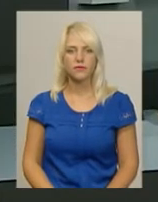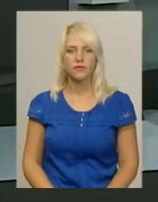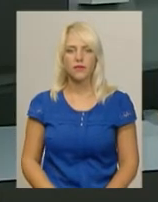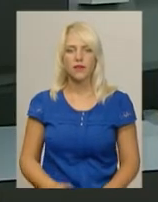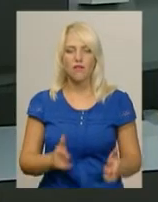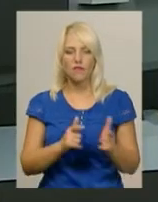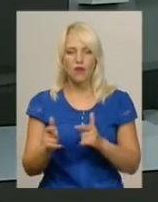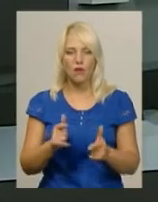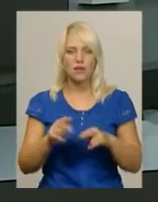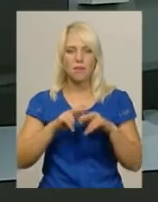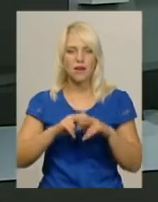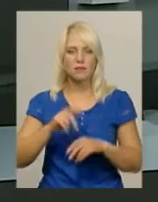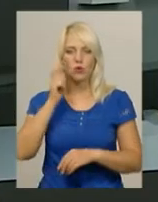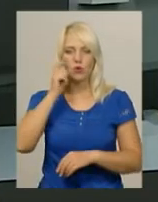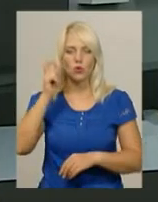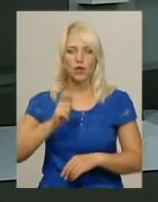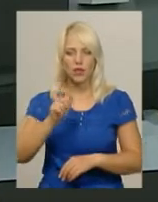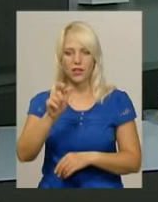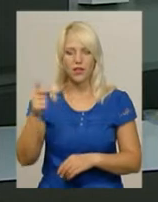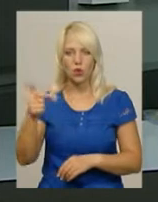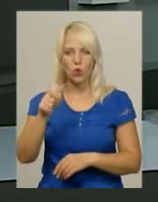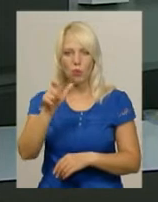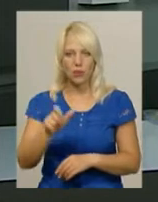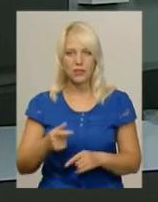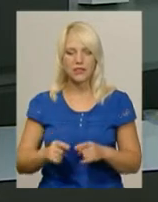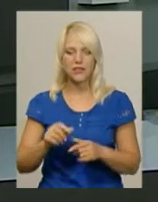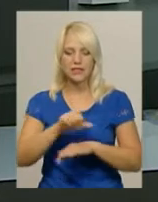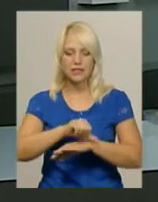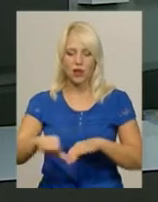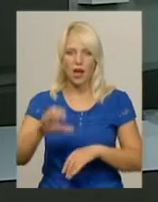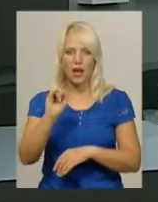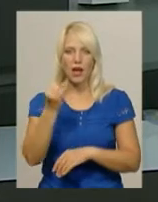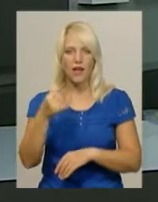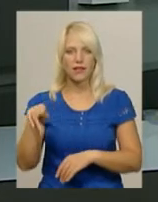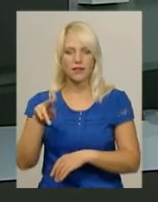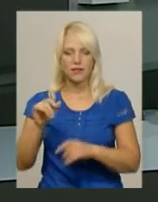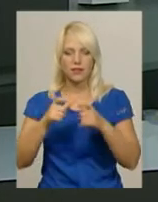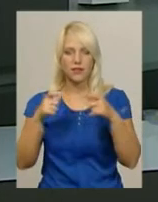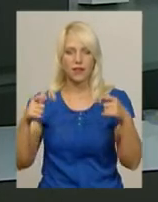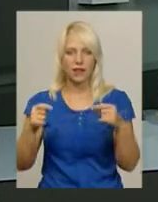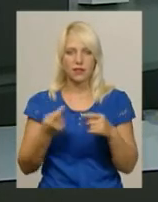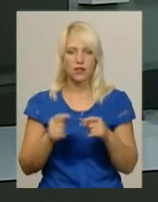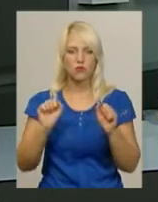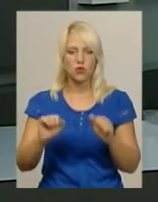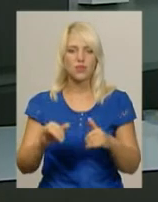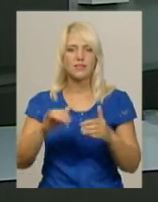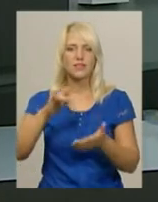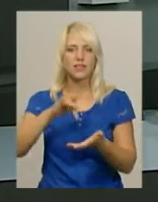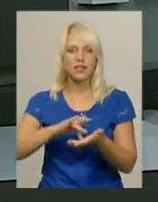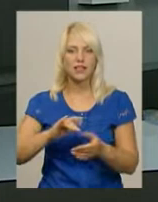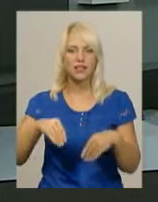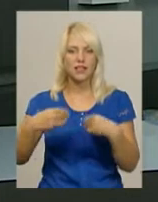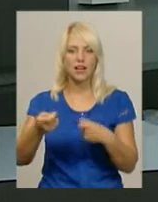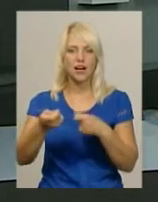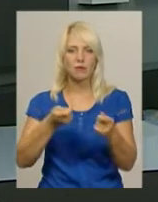Виготовити паспорт громадянина України, закордонний паспорт та айдікартку від сьогодні можна в Хмельницькому центрі надання адміністративних послуг